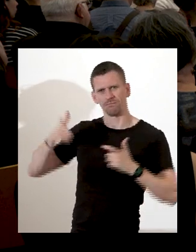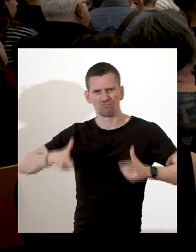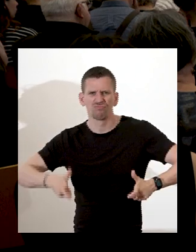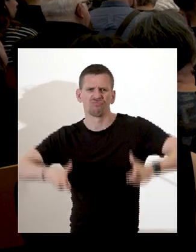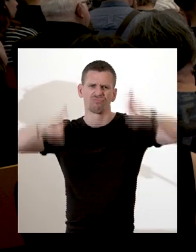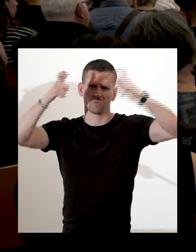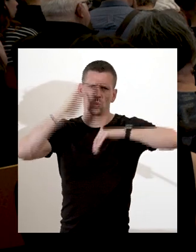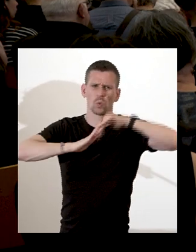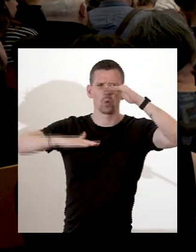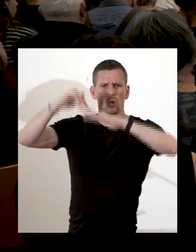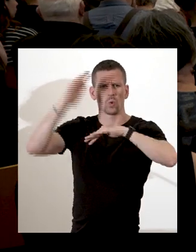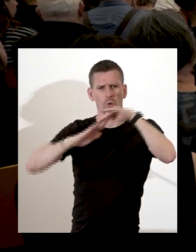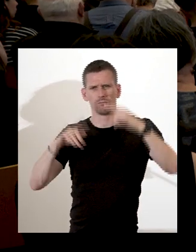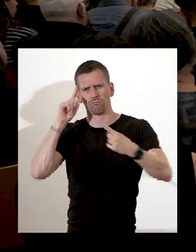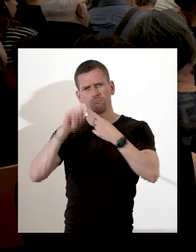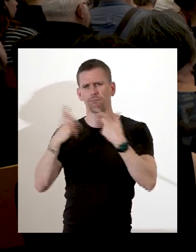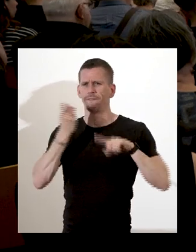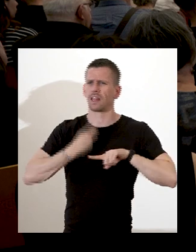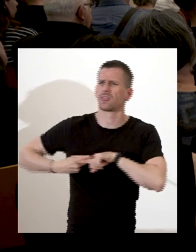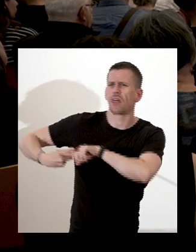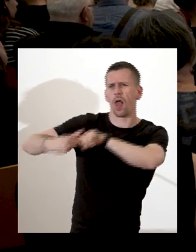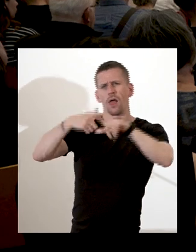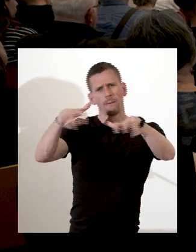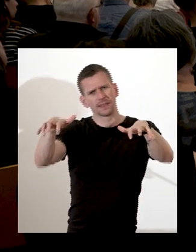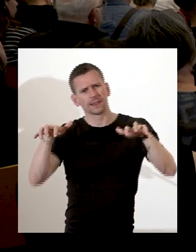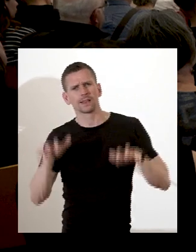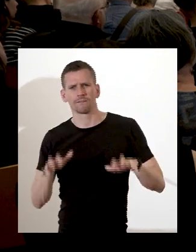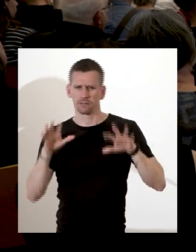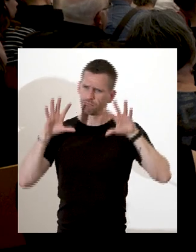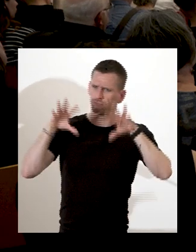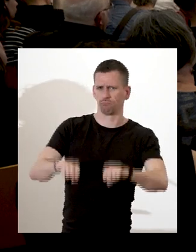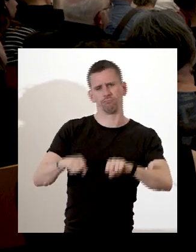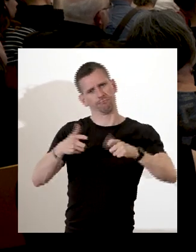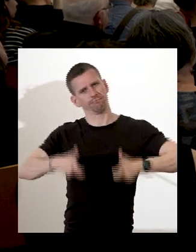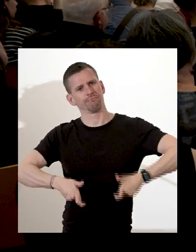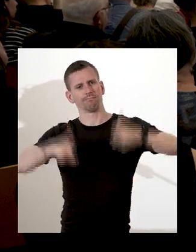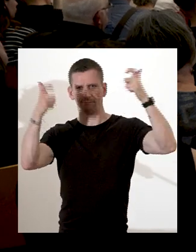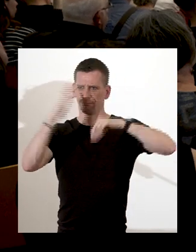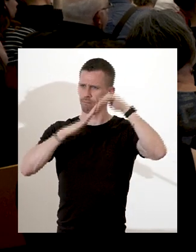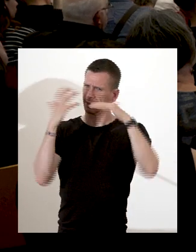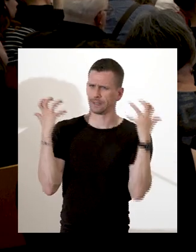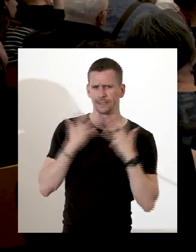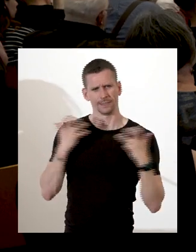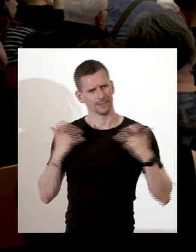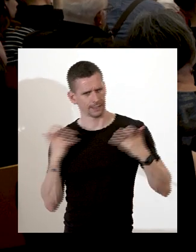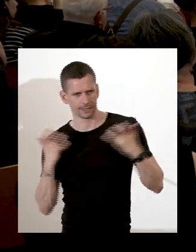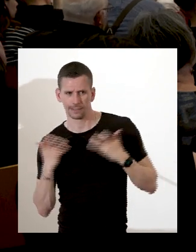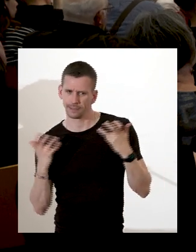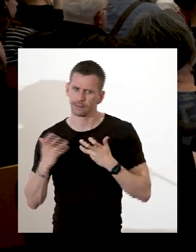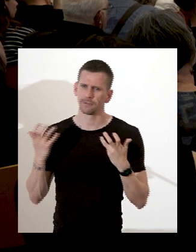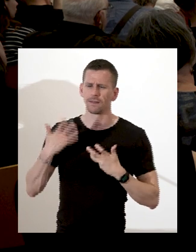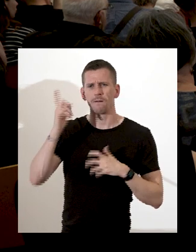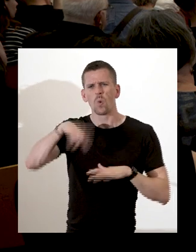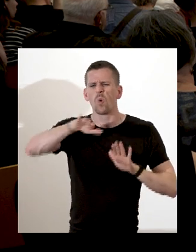administratif. Lors des excavations pour les fondations de l'immeuble et pour le parking, à 9 mètres sous terre,